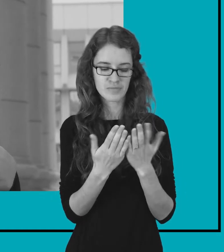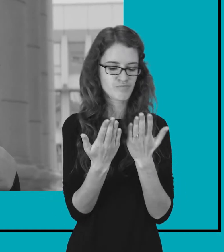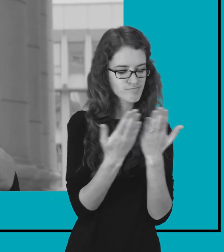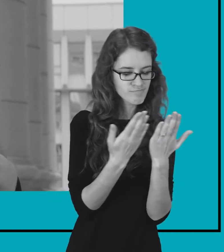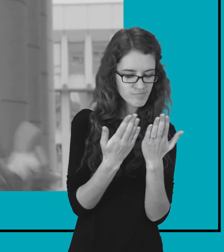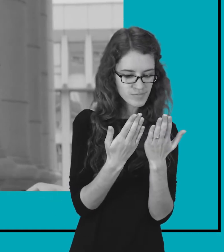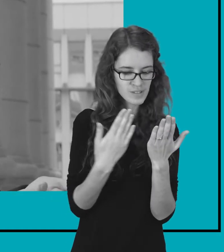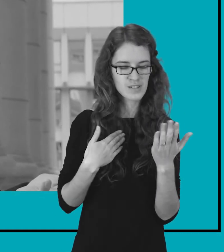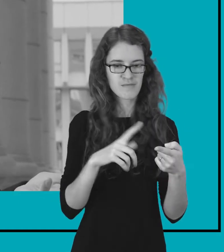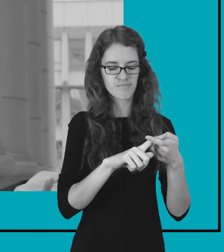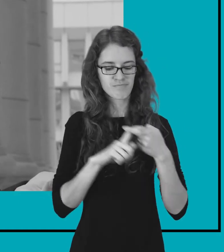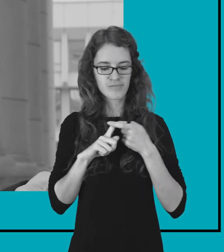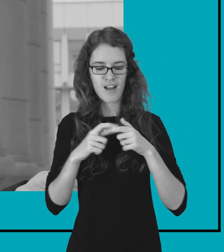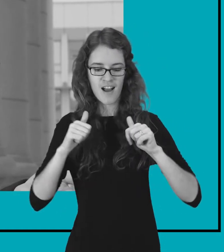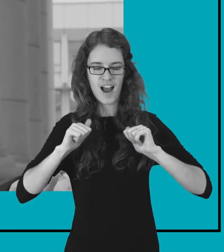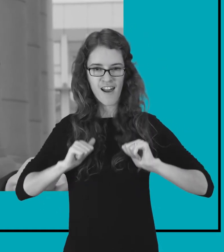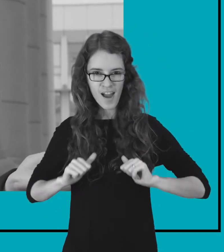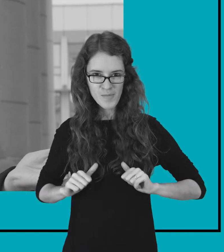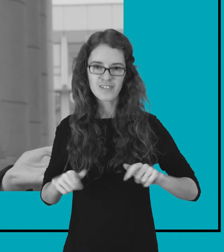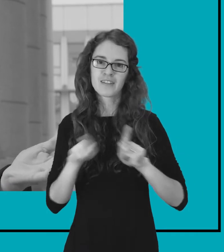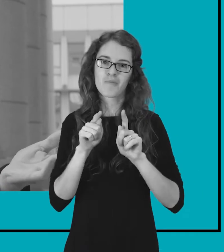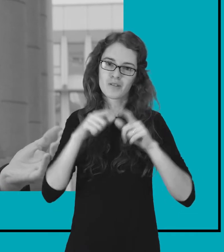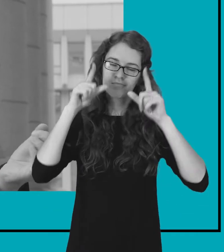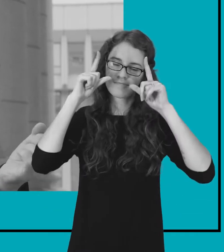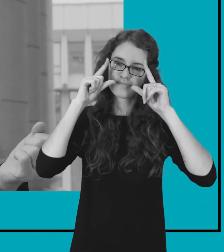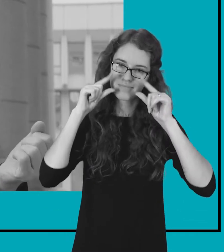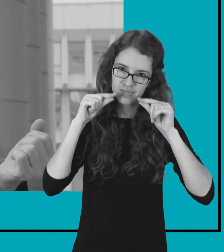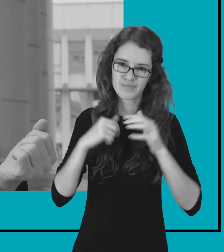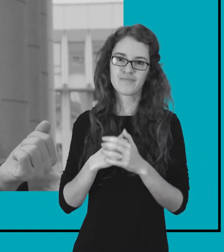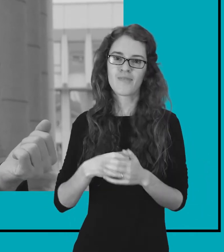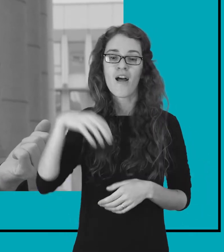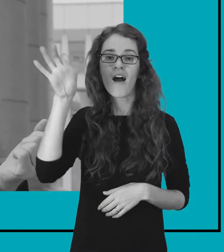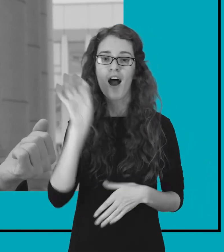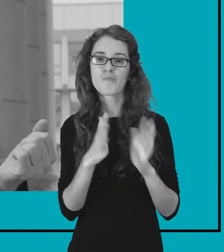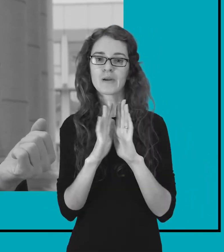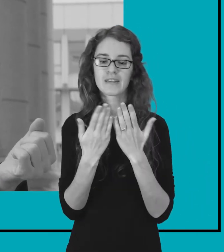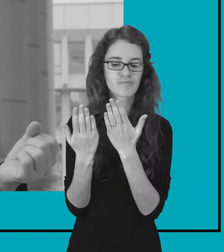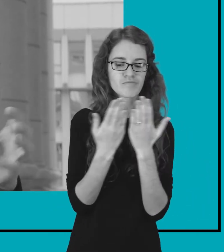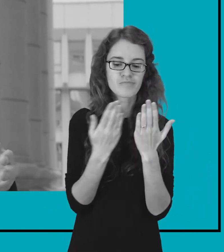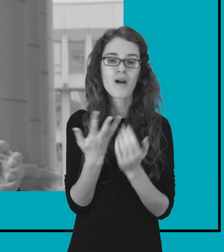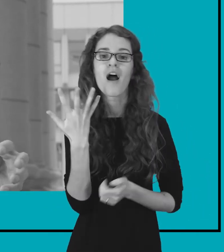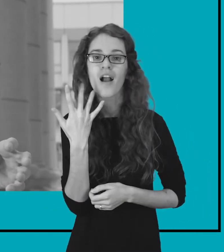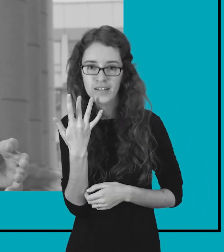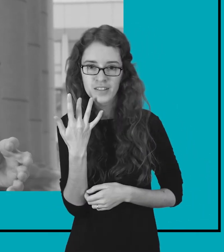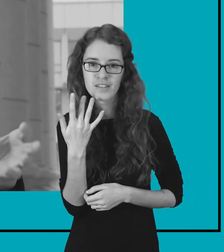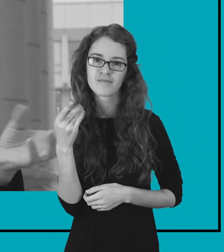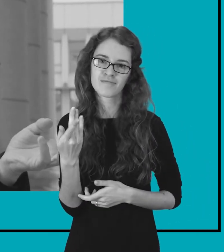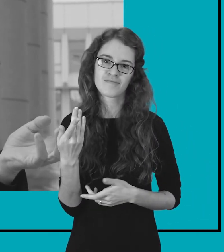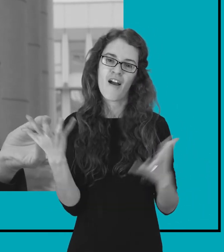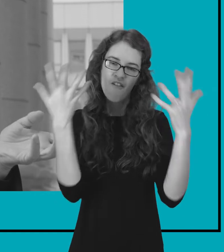ir mygdo. Tai paprastai, jeigu skaitau knygą, aš skaitau ją vakare. Atsigulės lovui